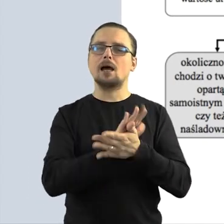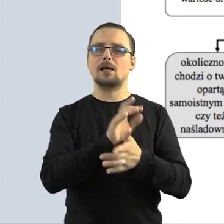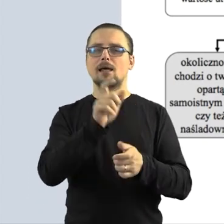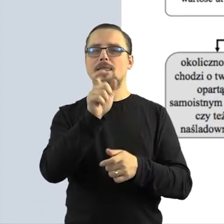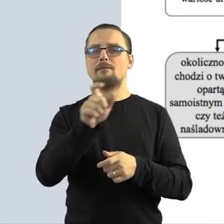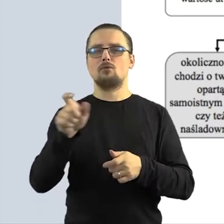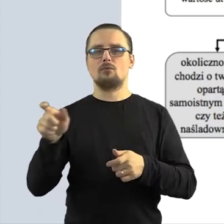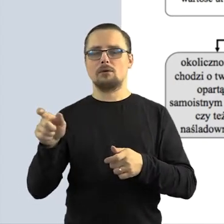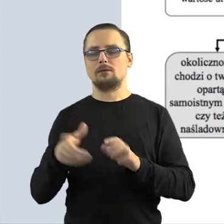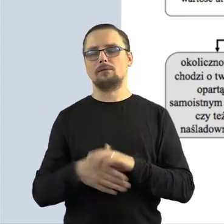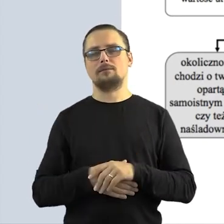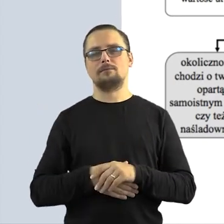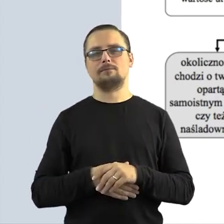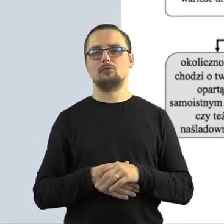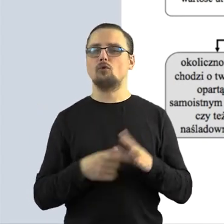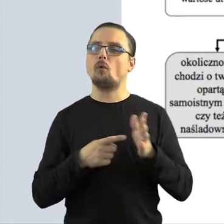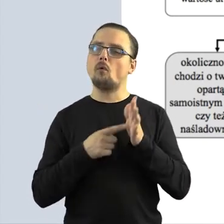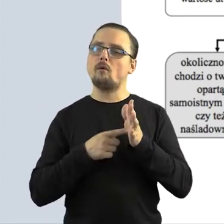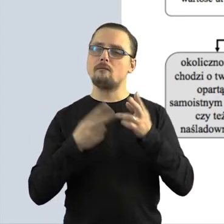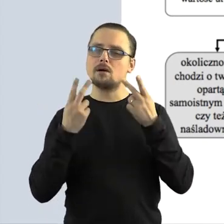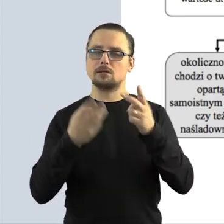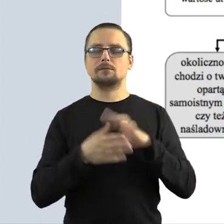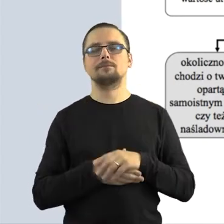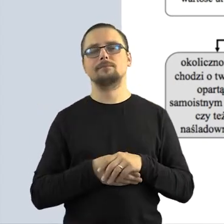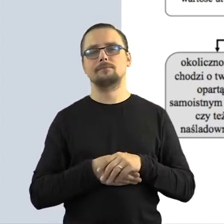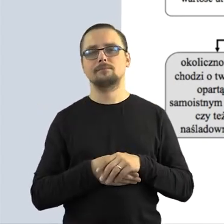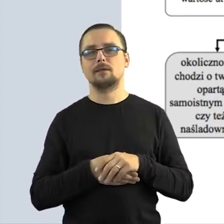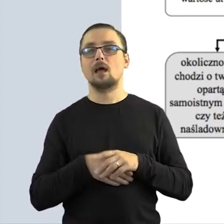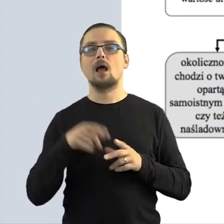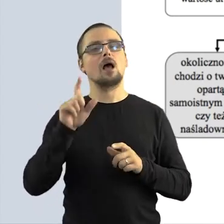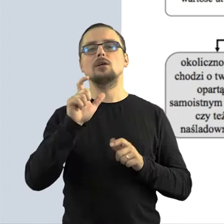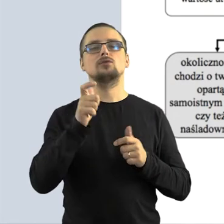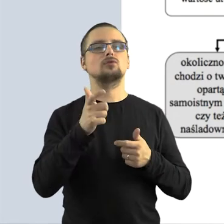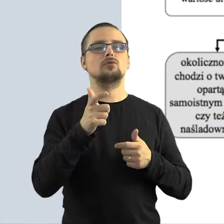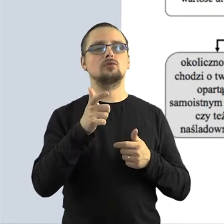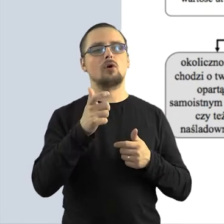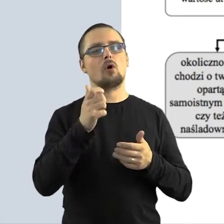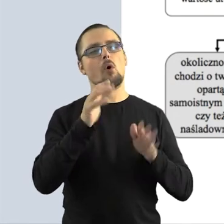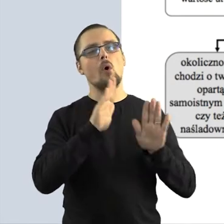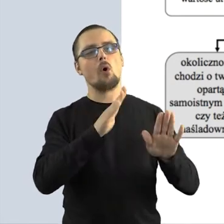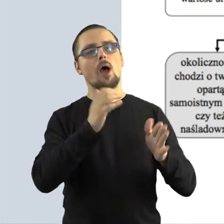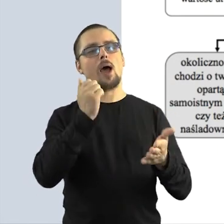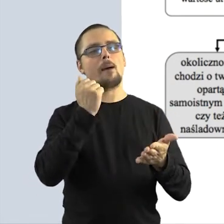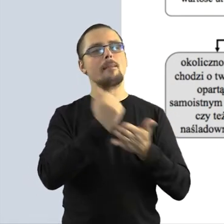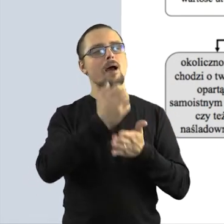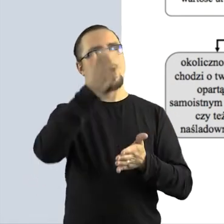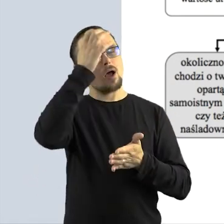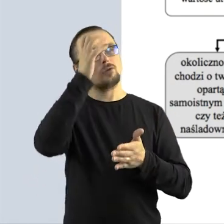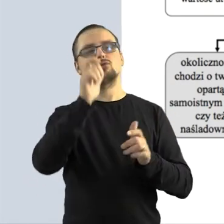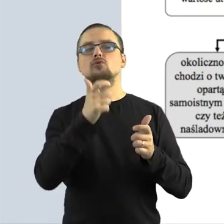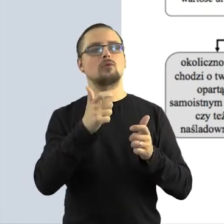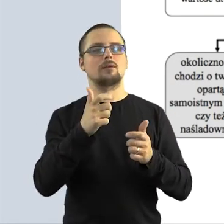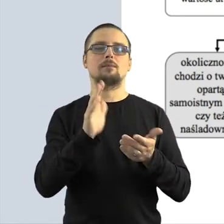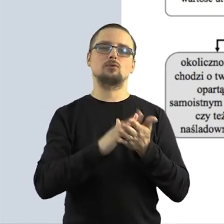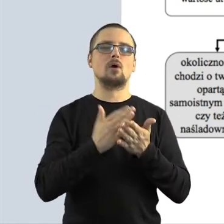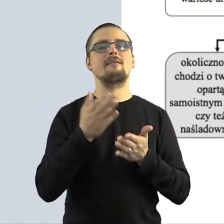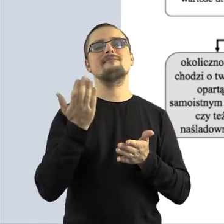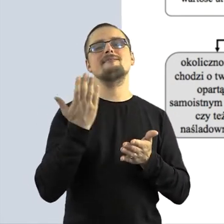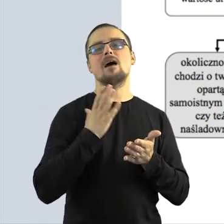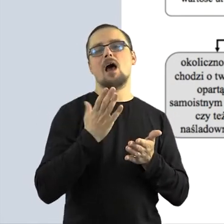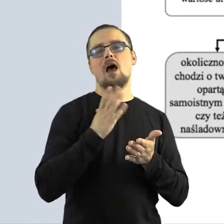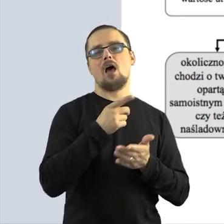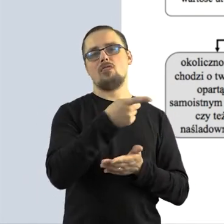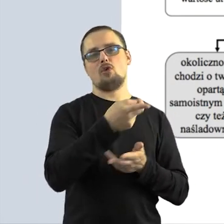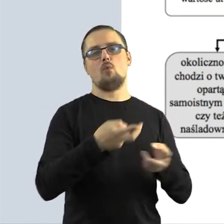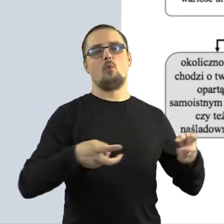twórczy charakter utworu się liczy, ale czynniki, które się nie liczą w kontekście ochrony prawne autorskiej, to na przykład wartość utworu,